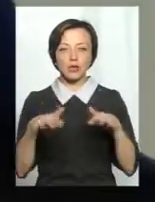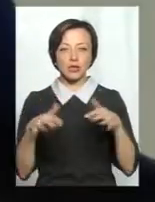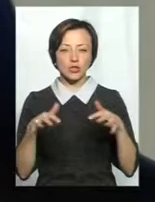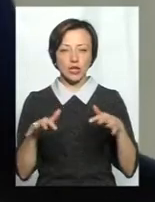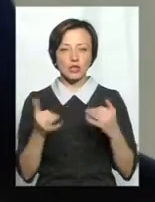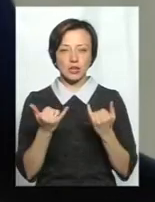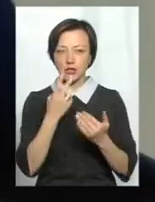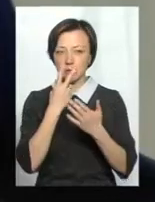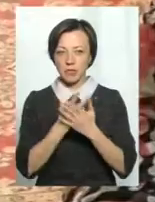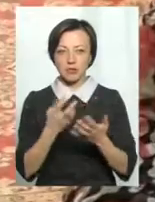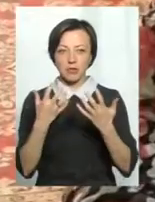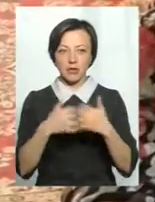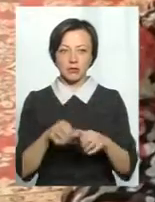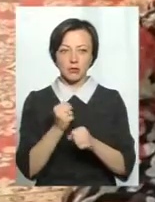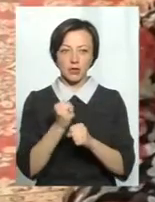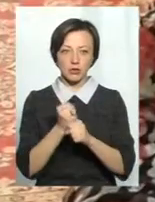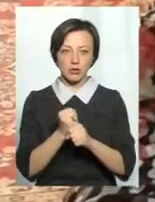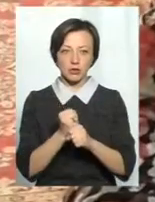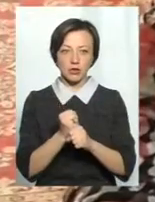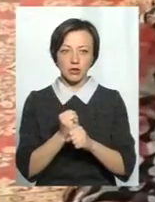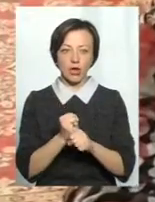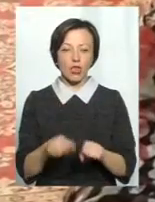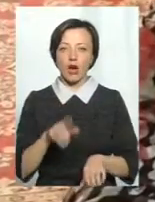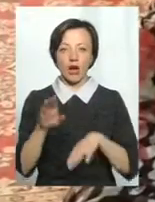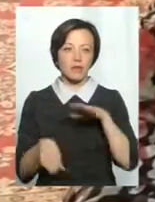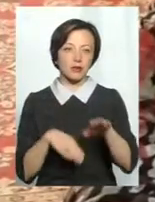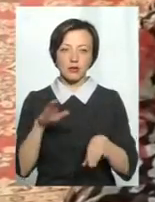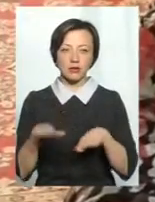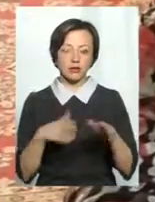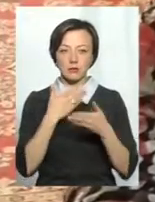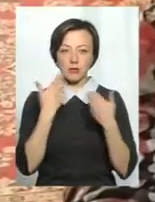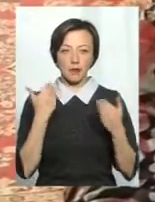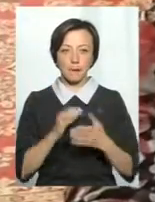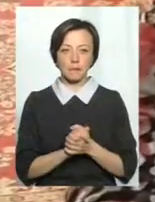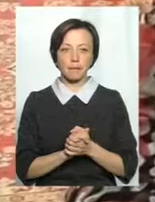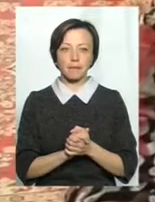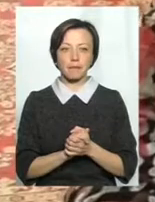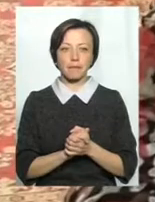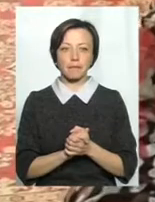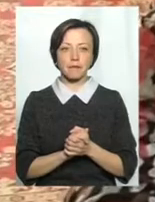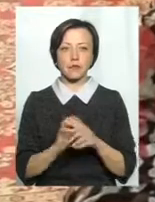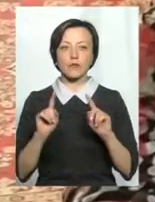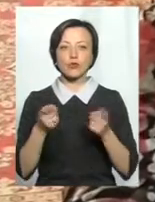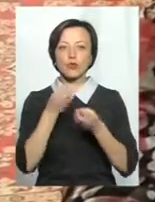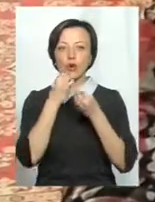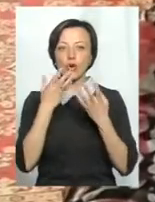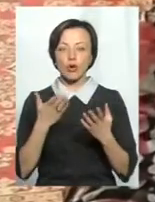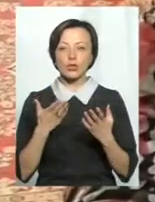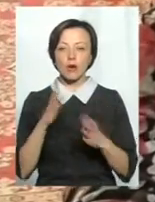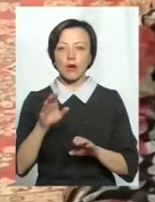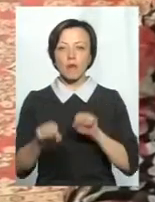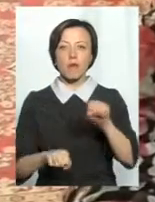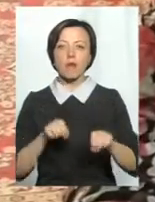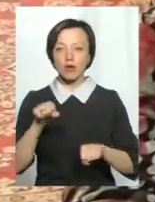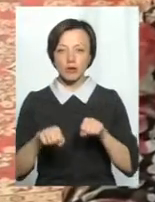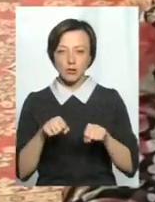Зараз, бачите, механічно я працюю. Я вже ногами не кручу. Дуже хороший мотопед. я говорю, все лучше